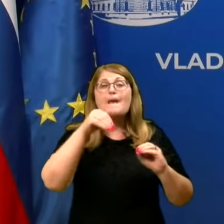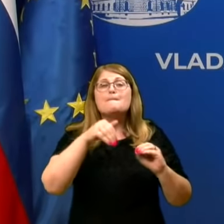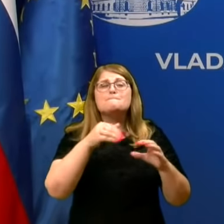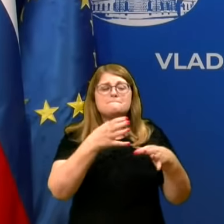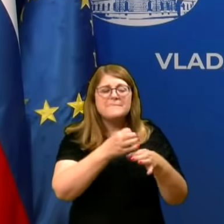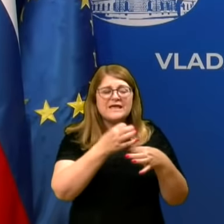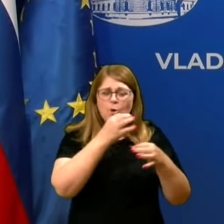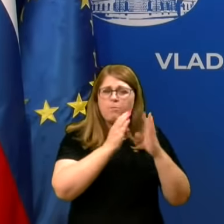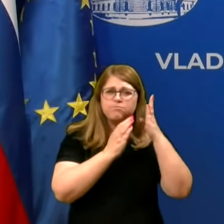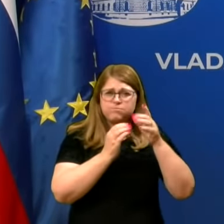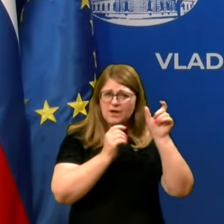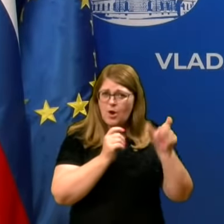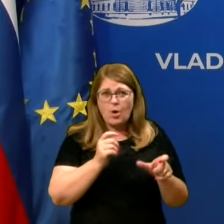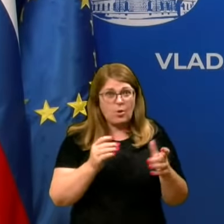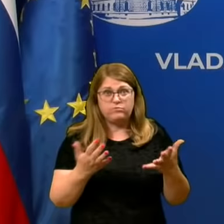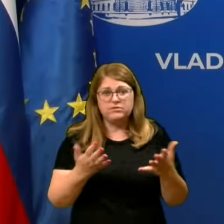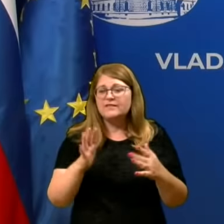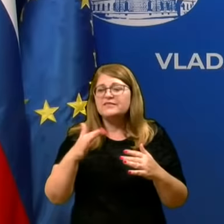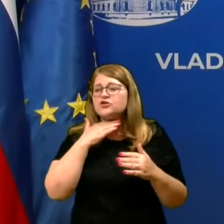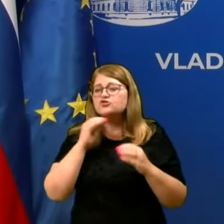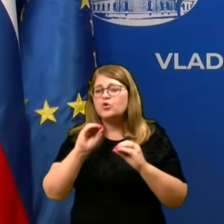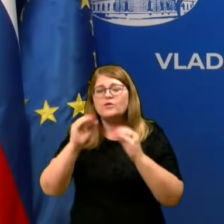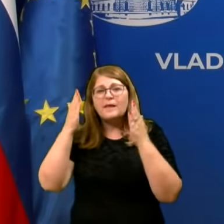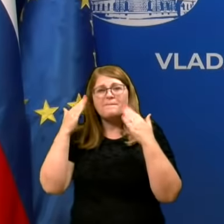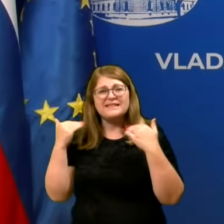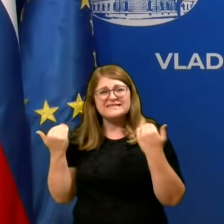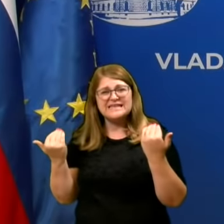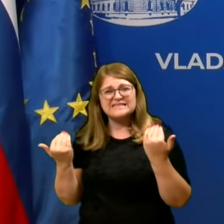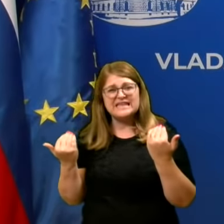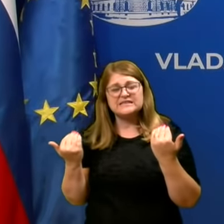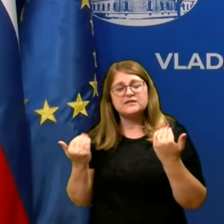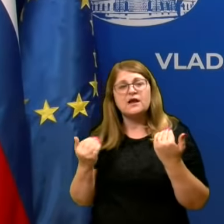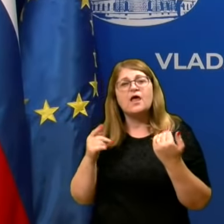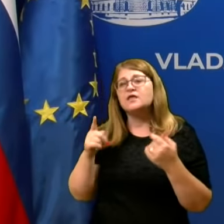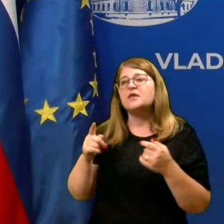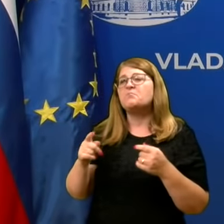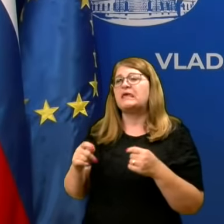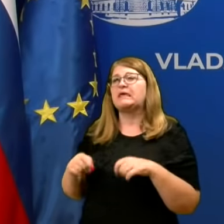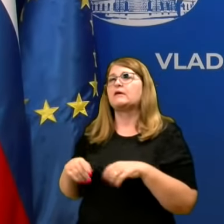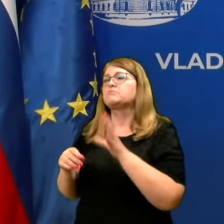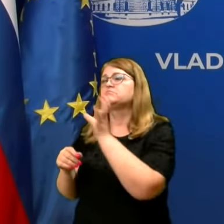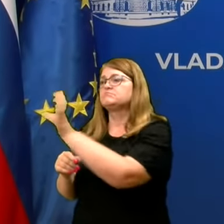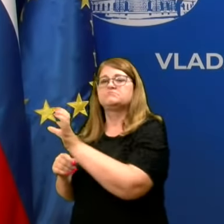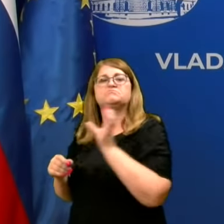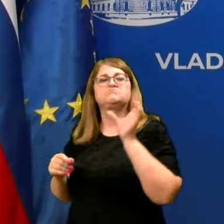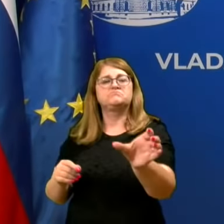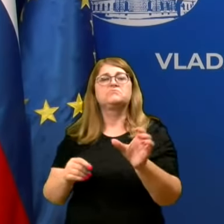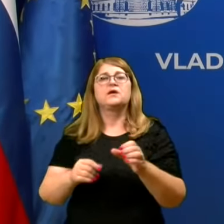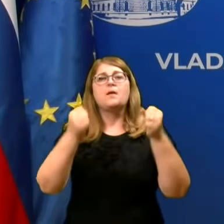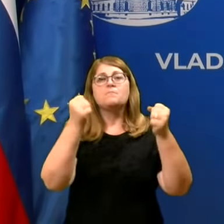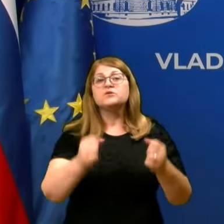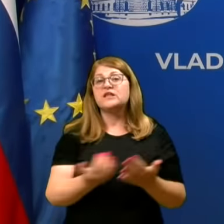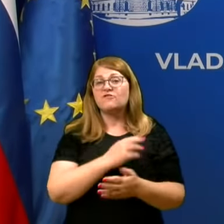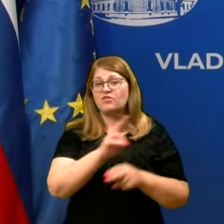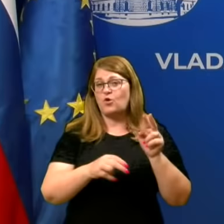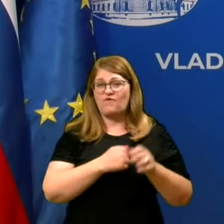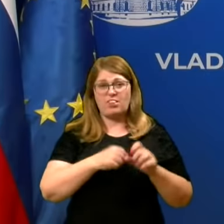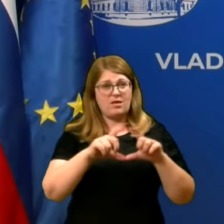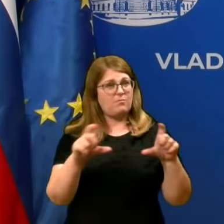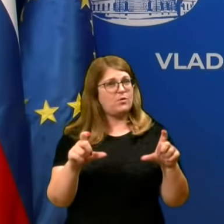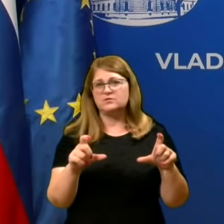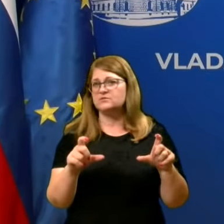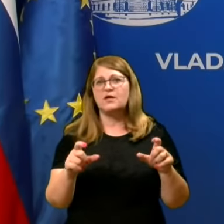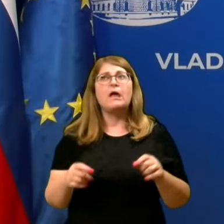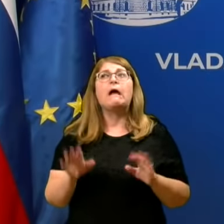novi mašine, ki jih lahko nakupimo. Ni šolovnih medicinskih sestri, bih kar razporedili in postavljali v nove negovalne bolnice. Stavbo bi morda še kje